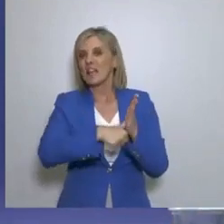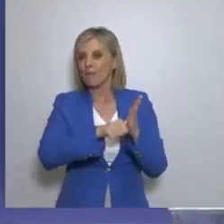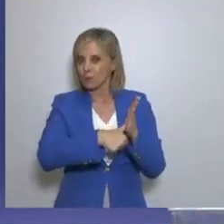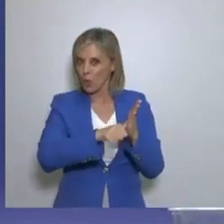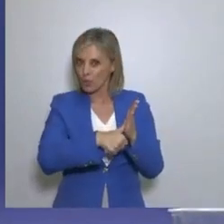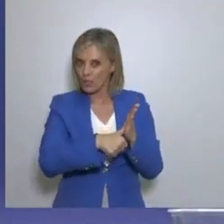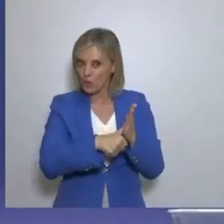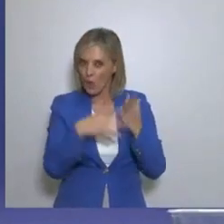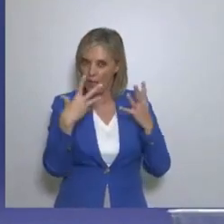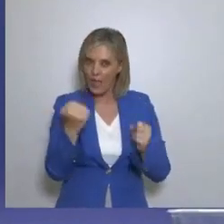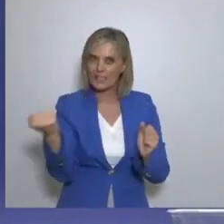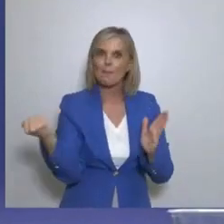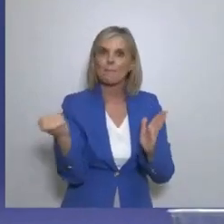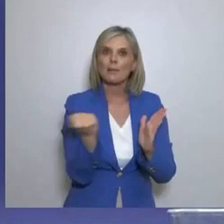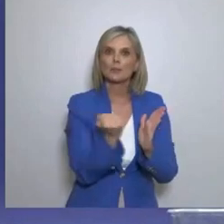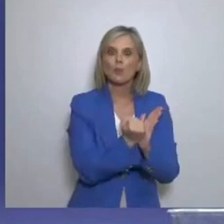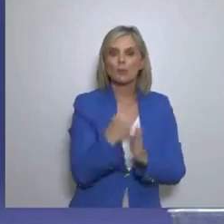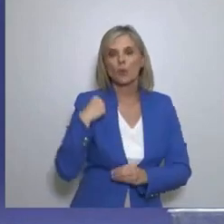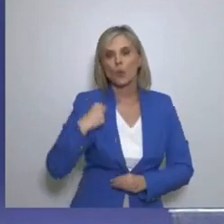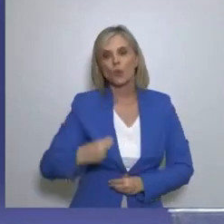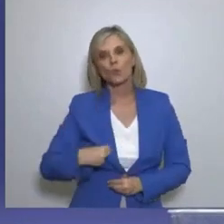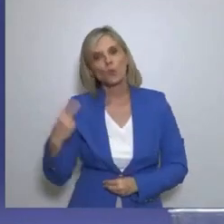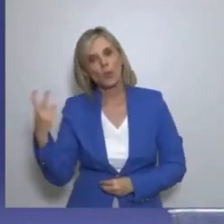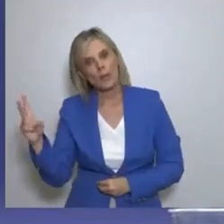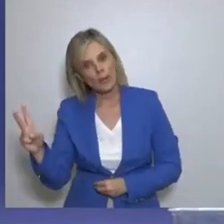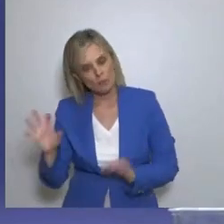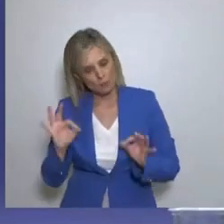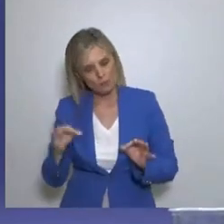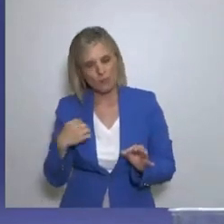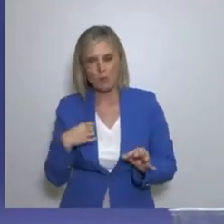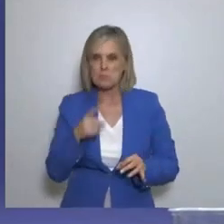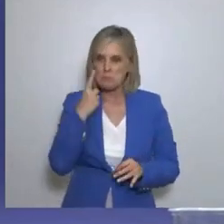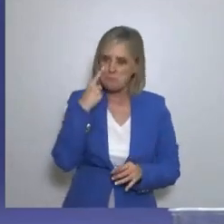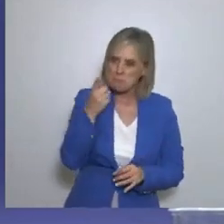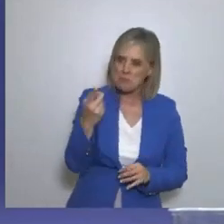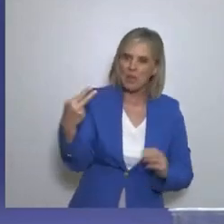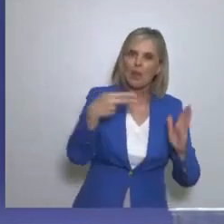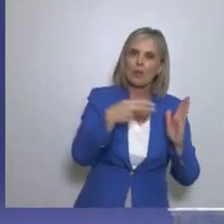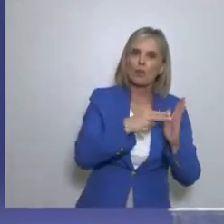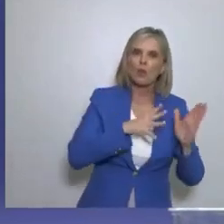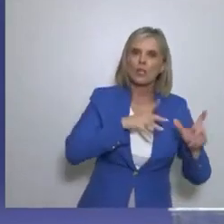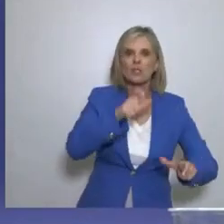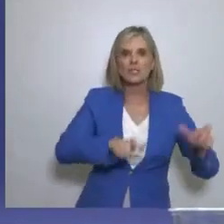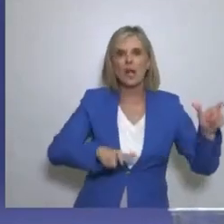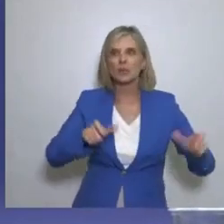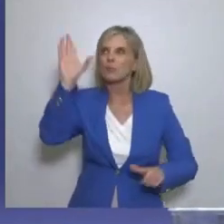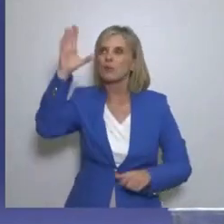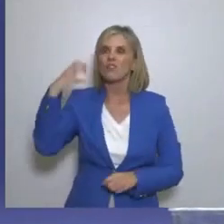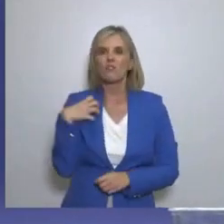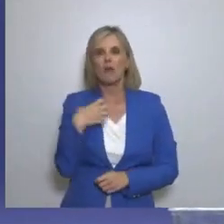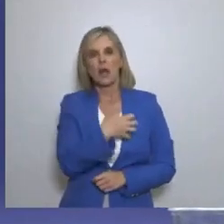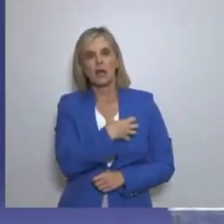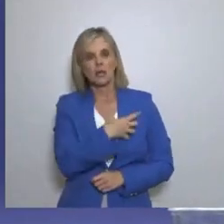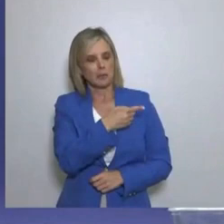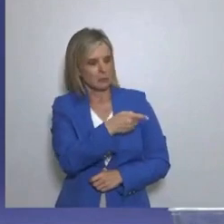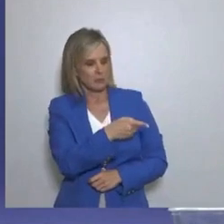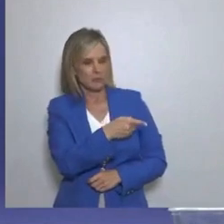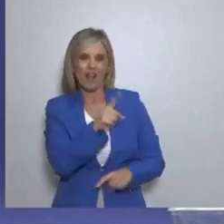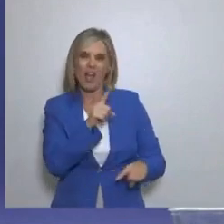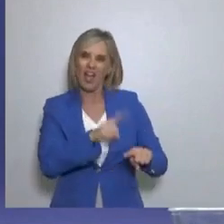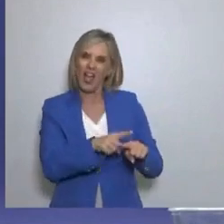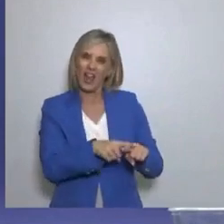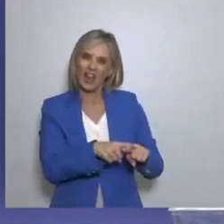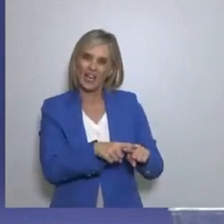Ένα πιστοποιητικό από το Δήμο Εμείς έχουμε πιάσει περιπτώσεις πολλών ανθρώπων 2000 άτομα την άλλη φορά στη Βέρεια Ταυτοποιήθηκαν